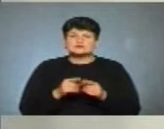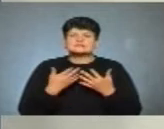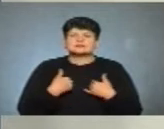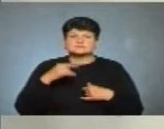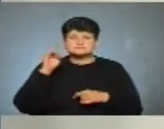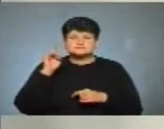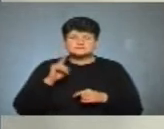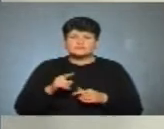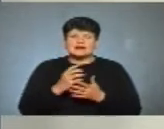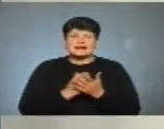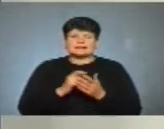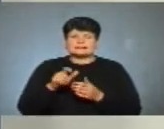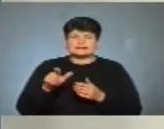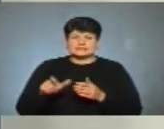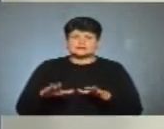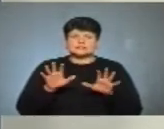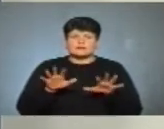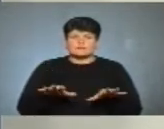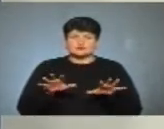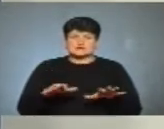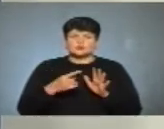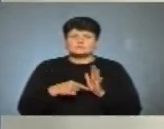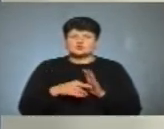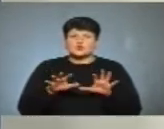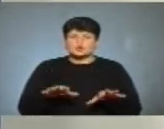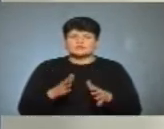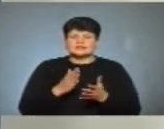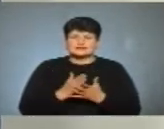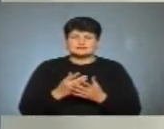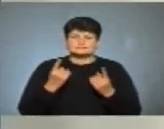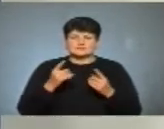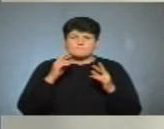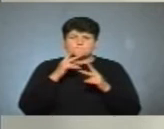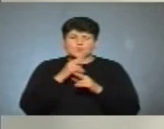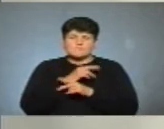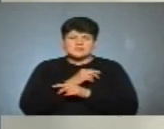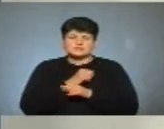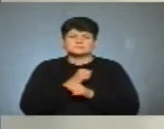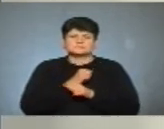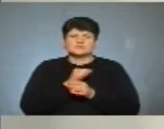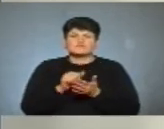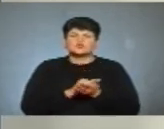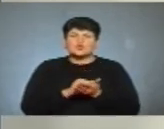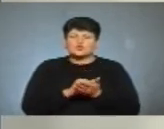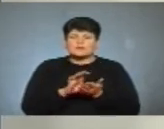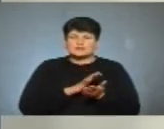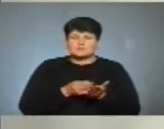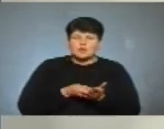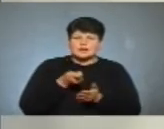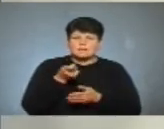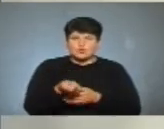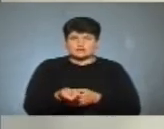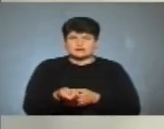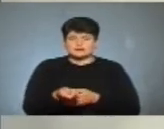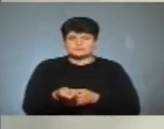відомо, в кандидата на посаду міського голови є значні помилки в документах, які були подані, які